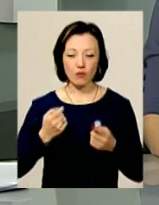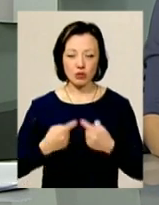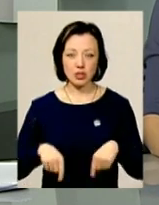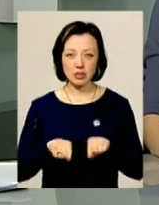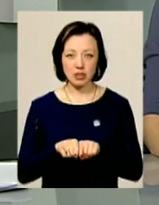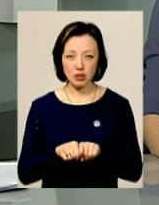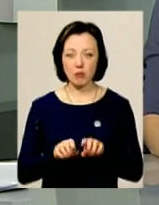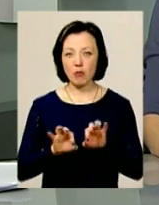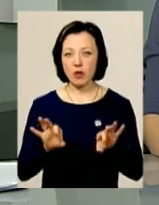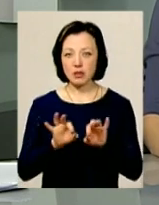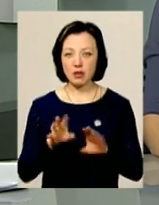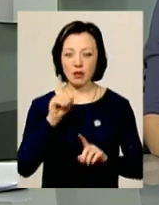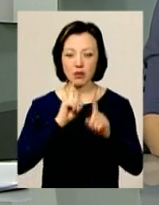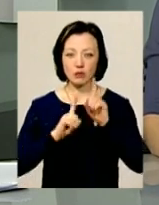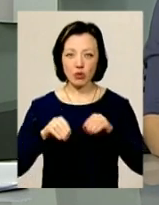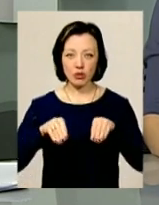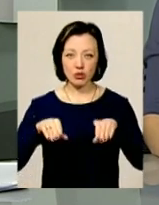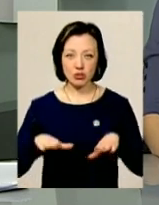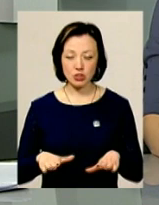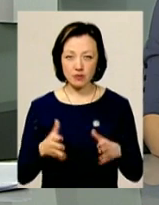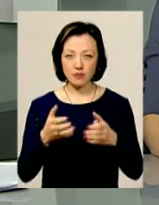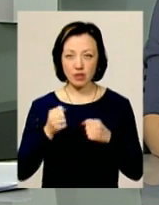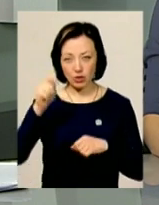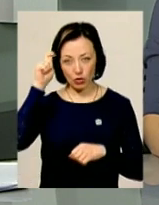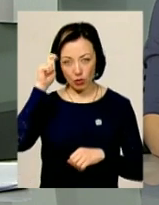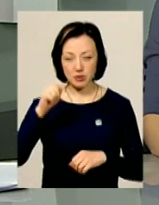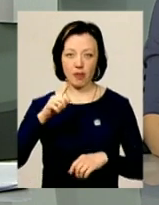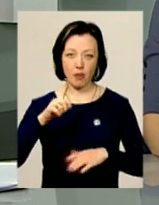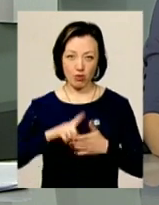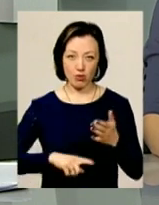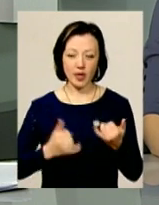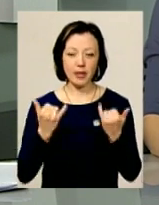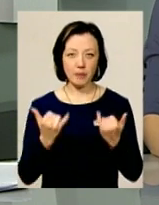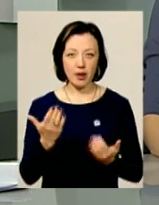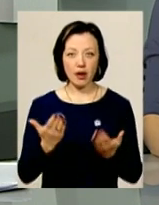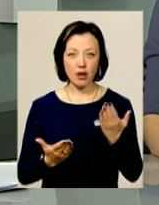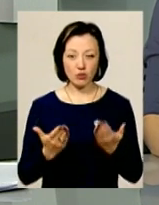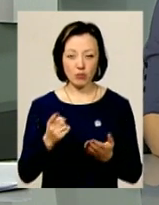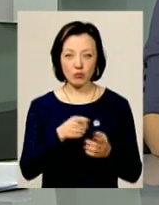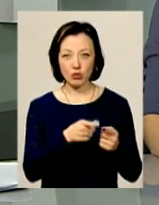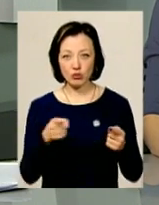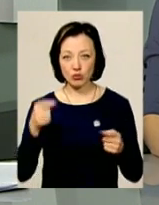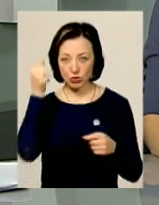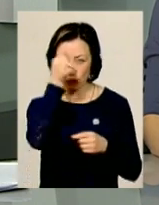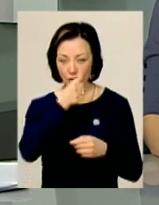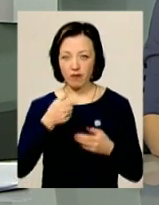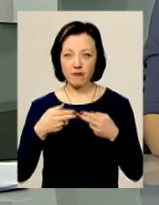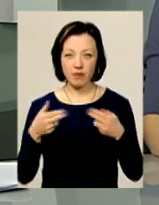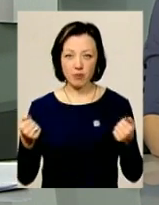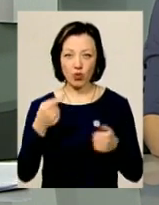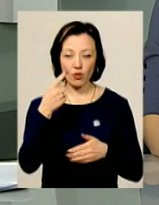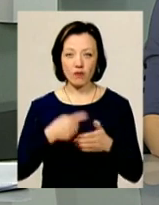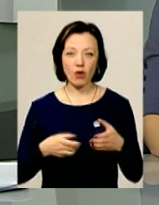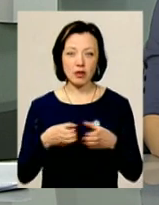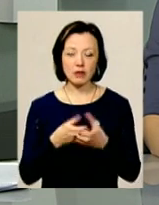Армійці пояснили, на зборах ухвалили рішення взяти хлопця на поруки. Тож тепер, якщо юнак впродовж року виправдає довіру колективу, не